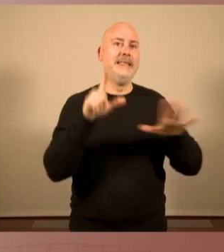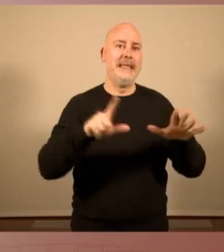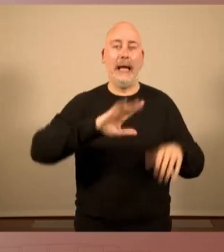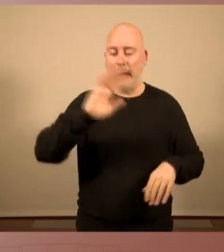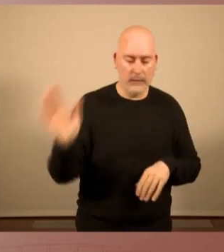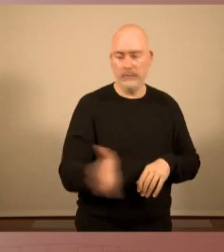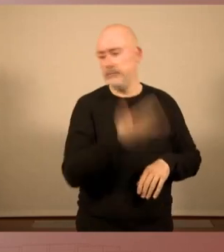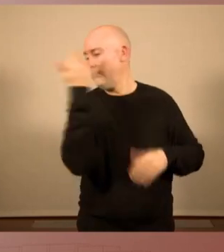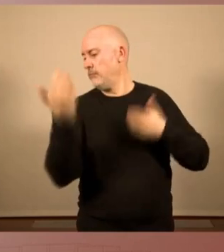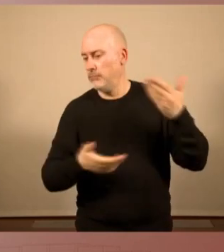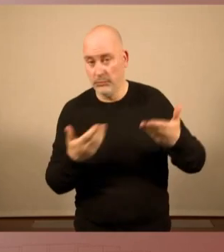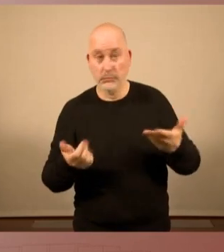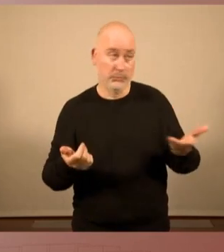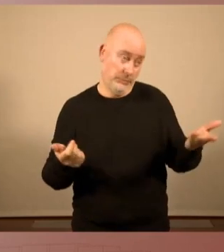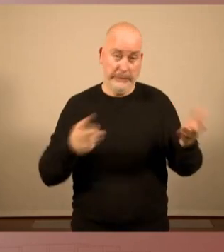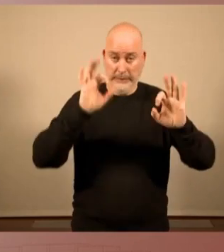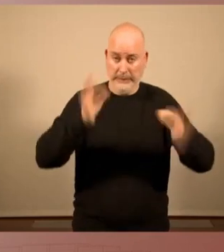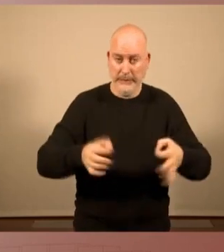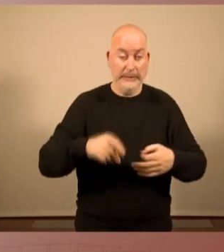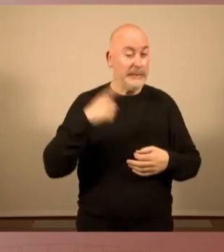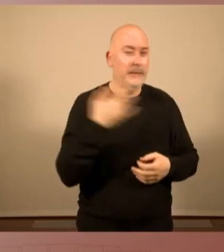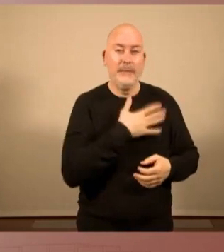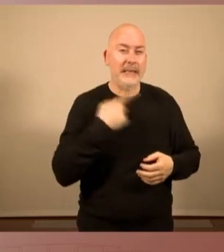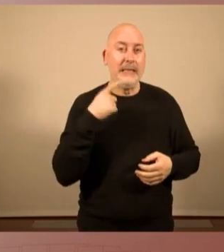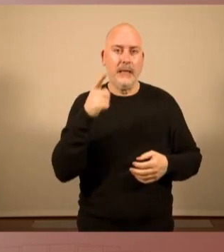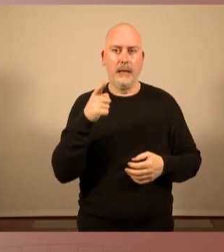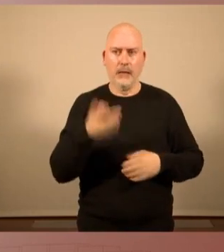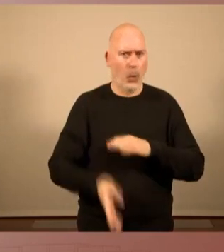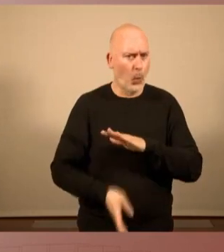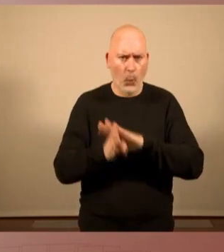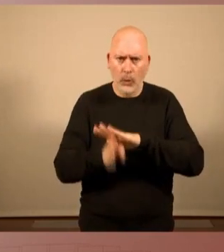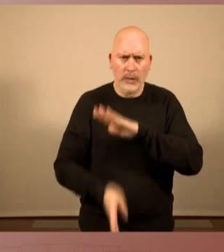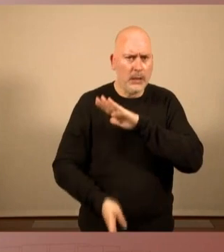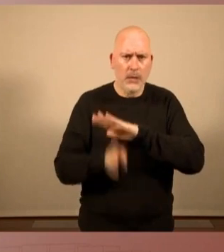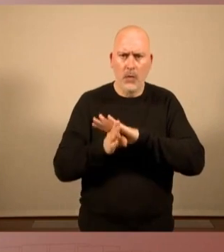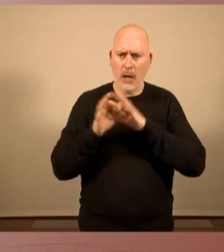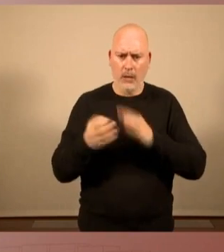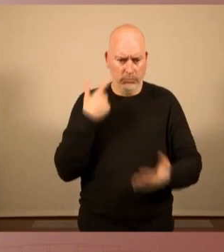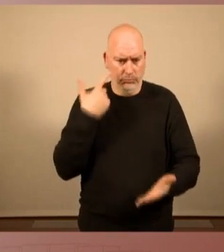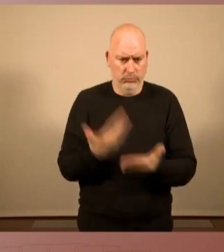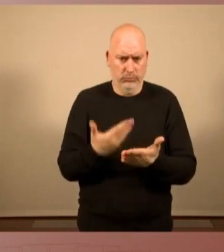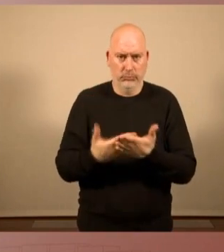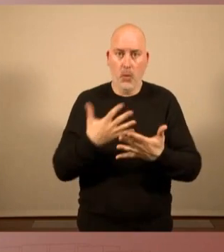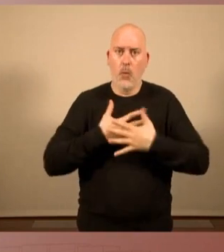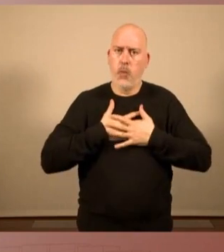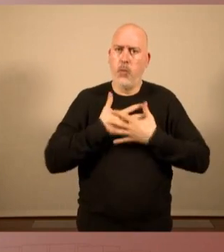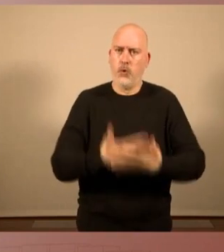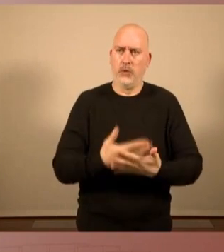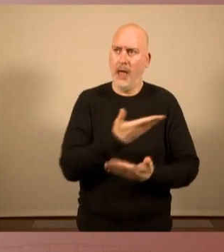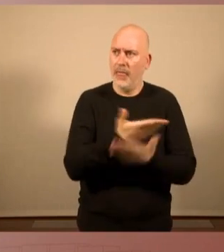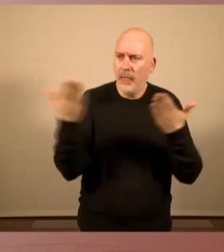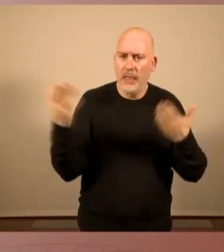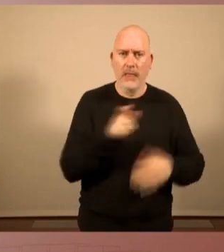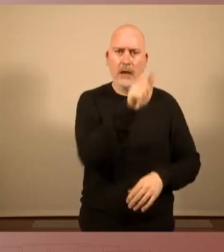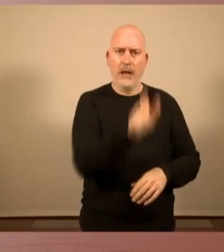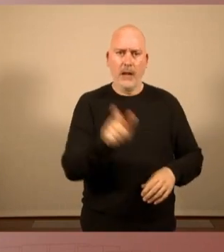Del que cal passar pàgina és de no seguir anant-hi per aconseguir fer efectiva la voluntat del poble.